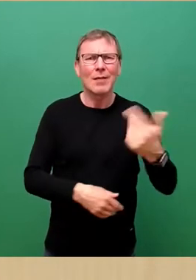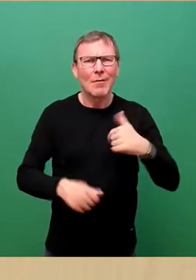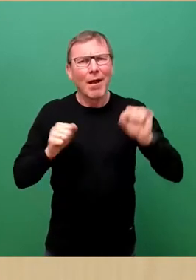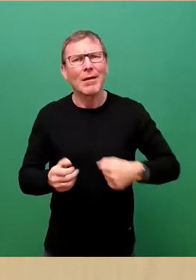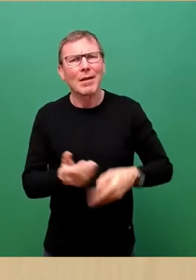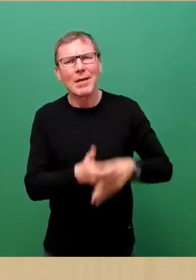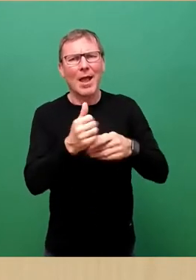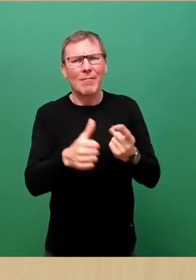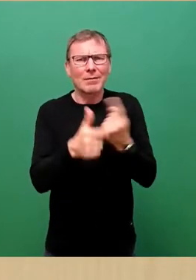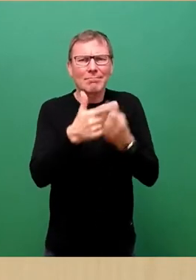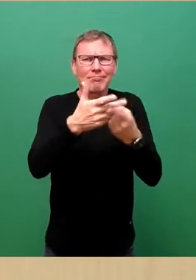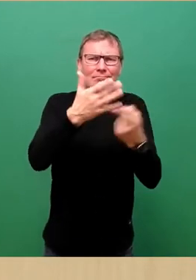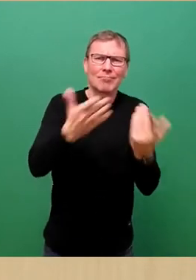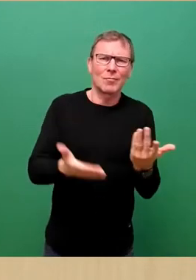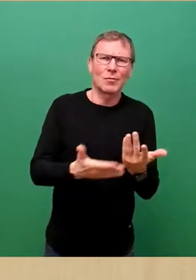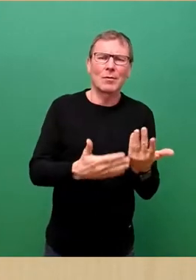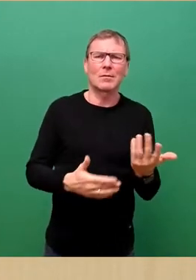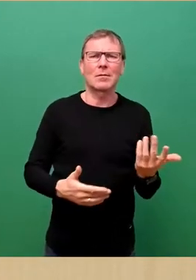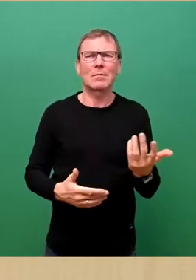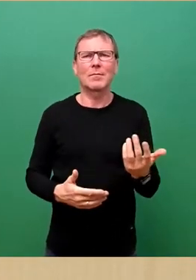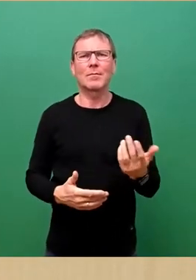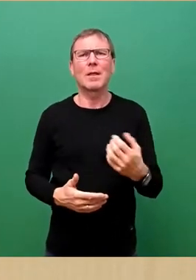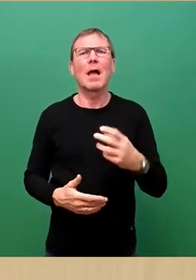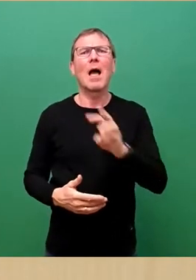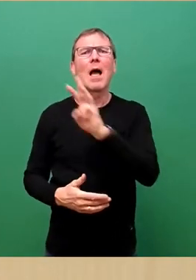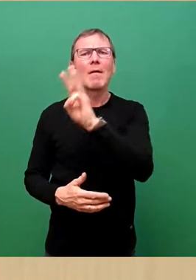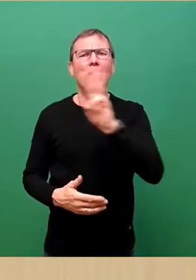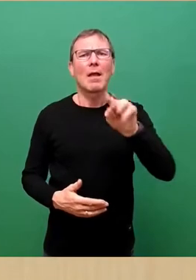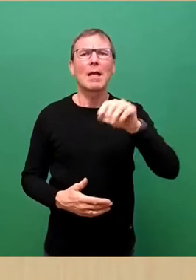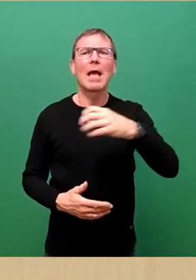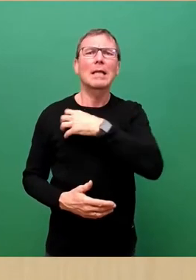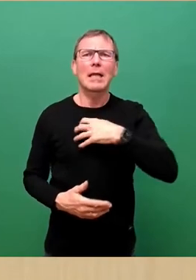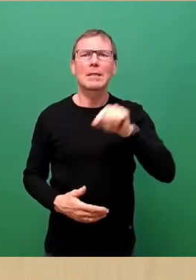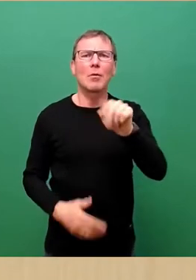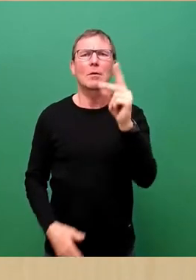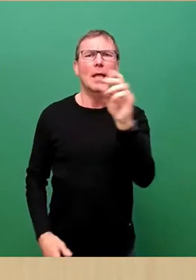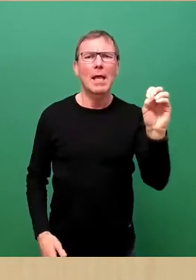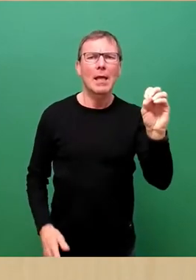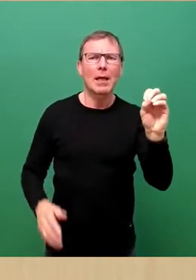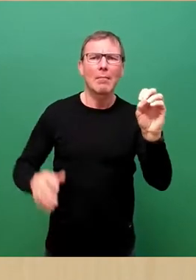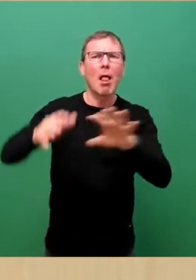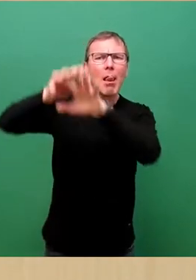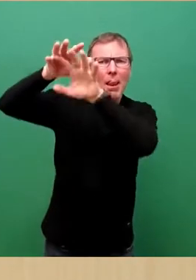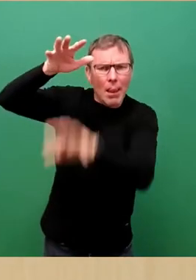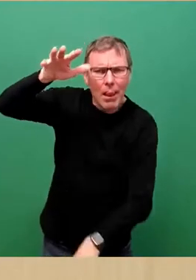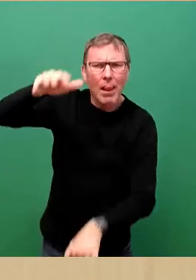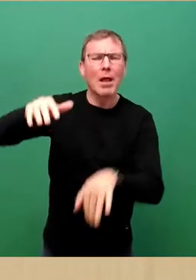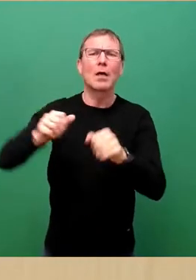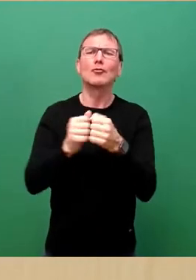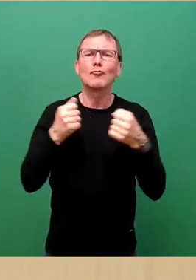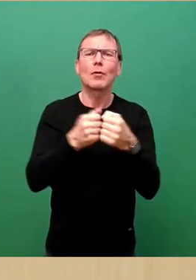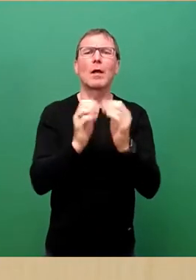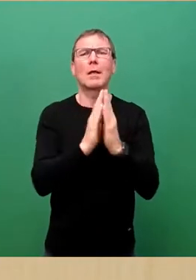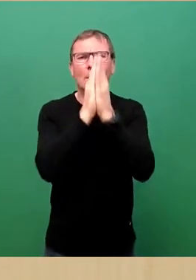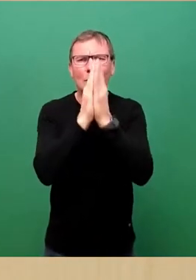www.dresden.de Eine aktuelle Übersicht. Staat und Kirche nah